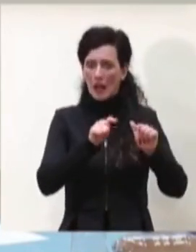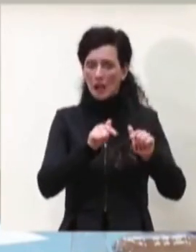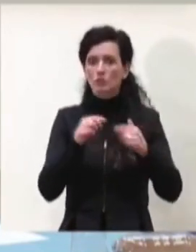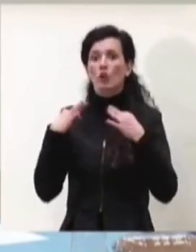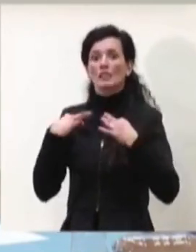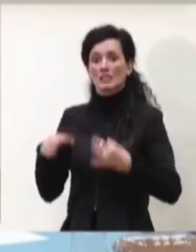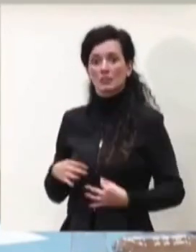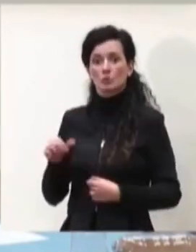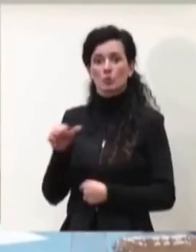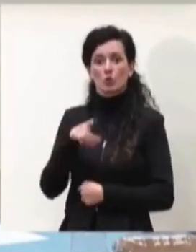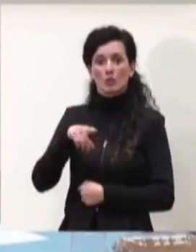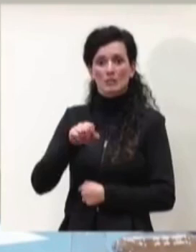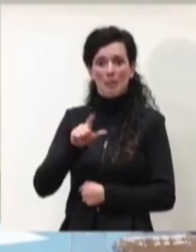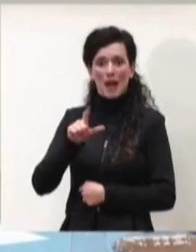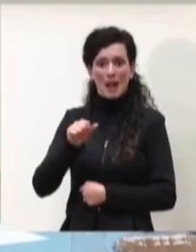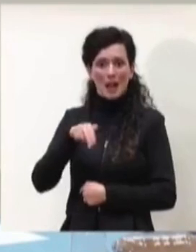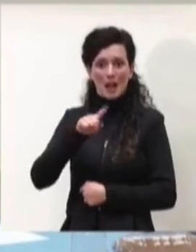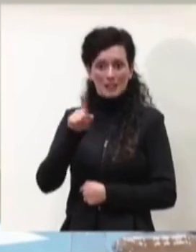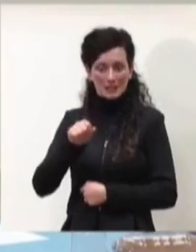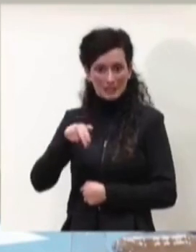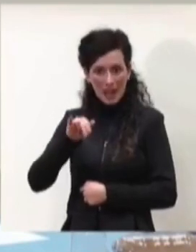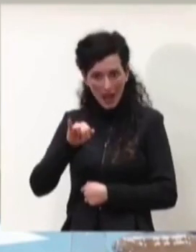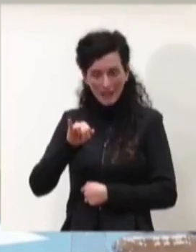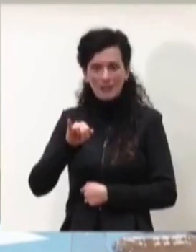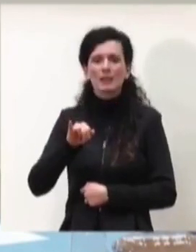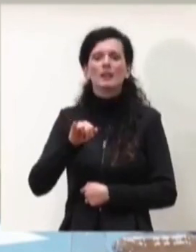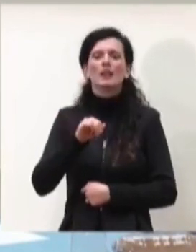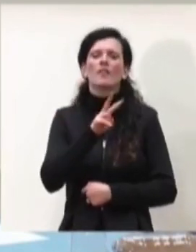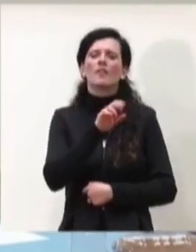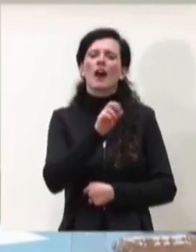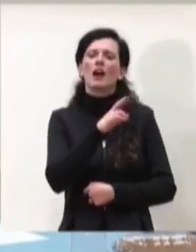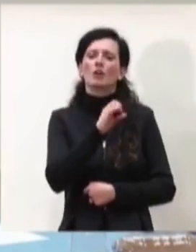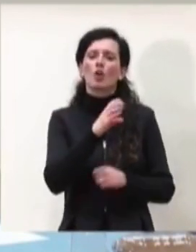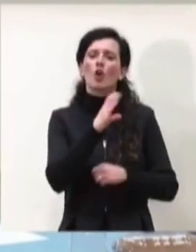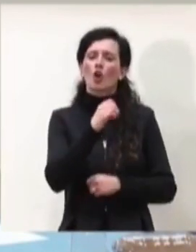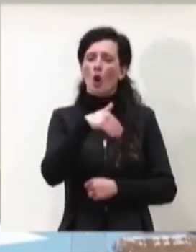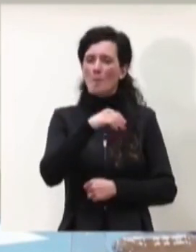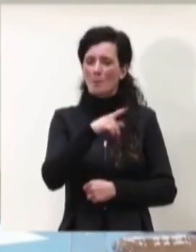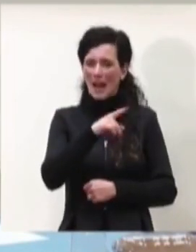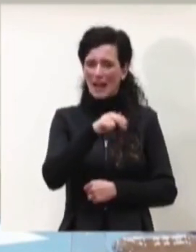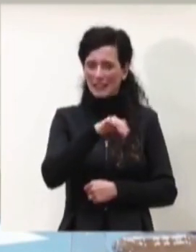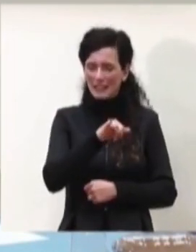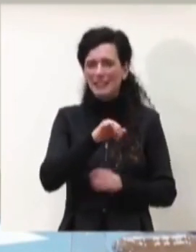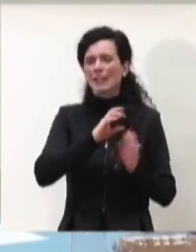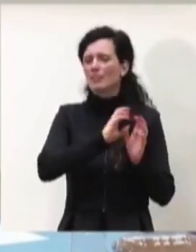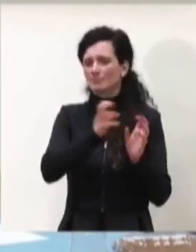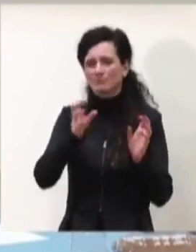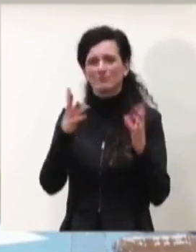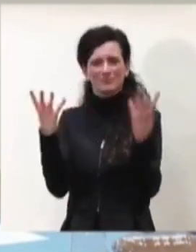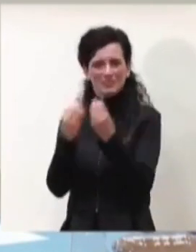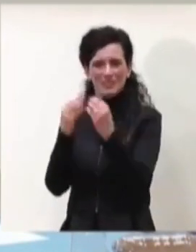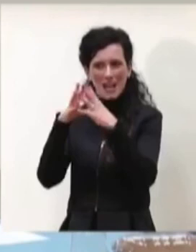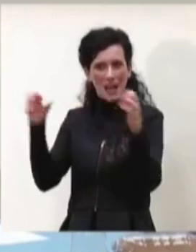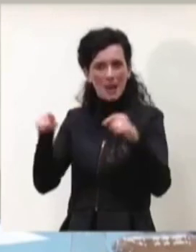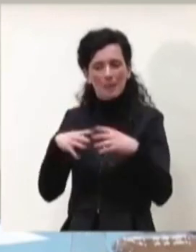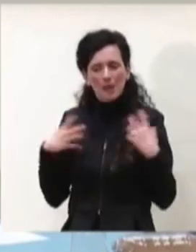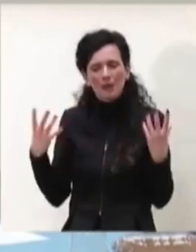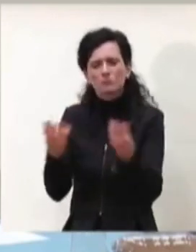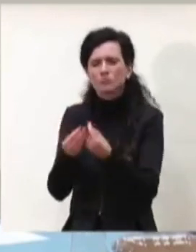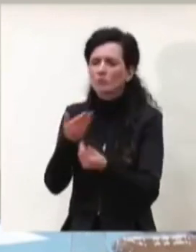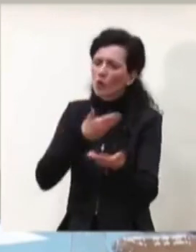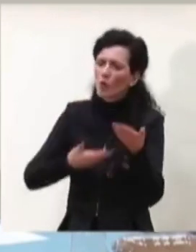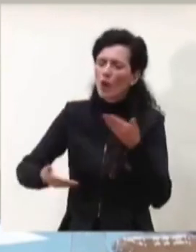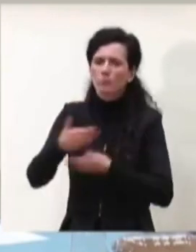Spallanzani e la Biocompany Raitera, con ciò documentandosi che l